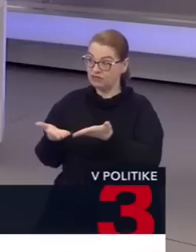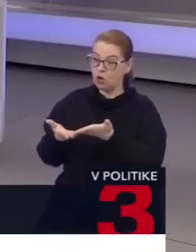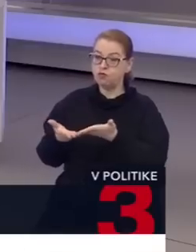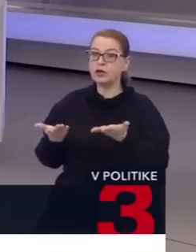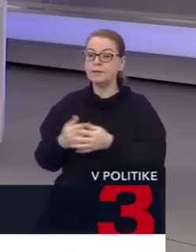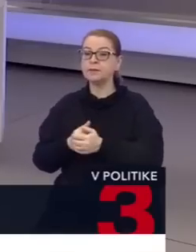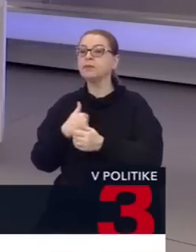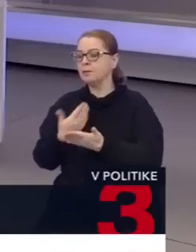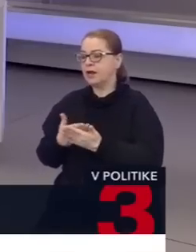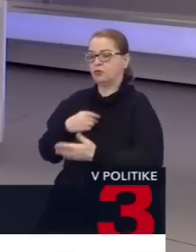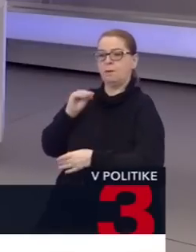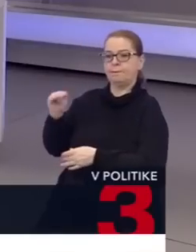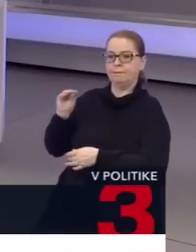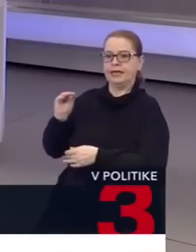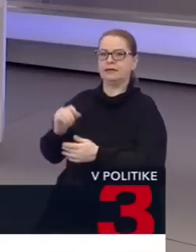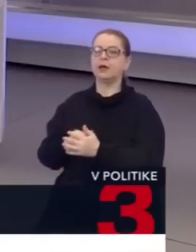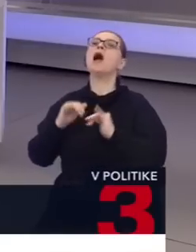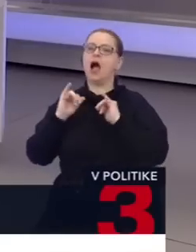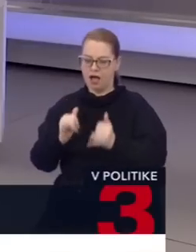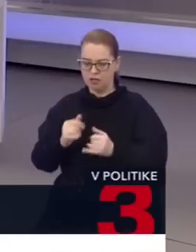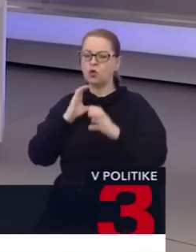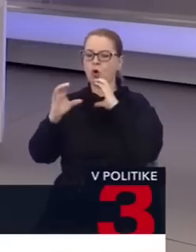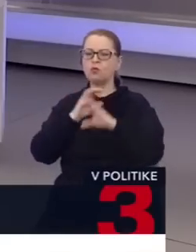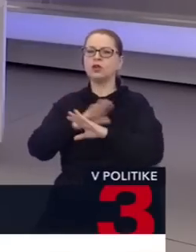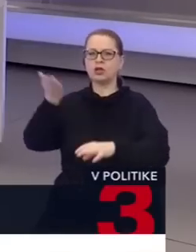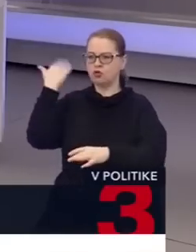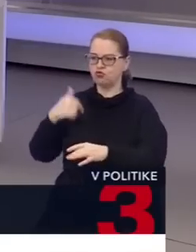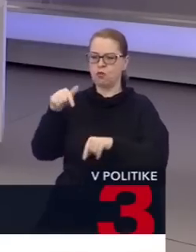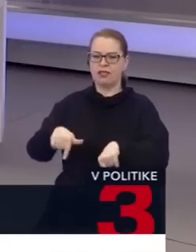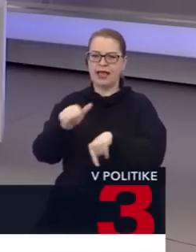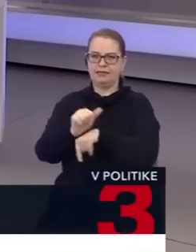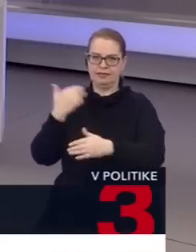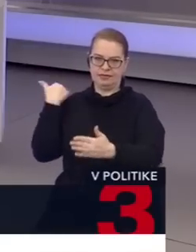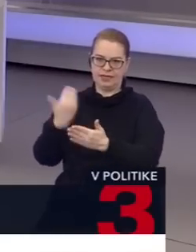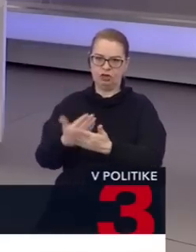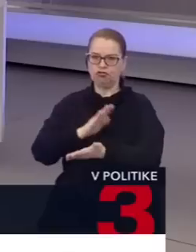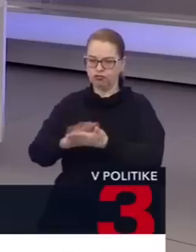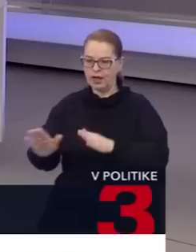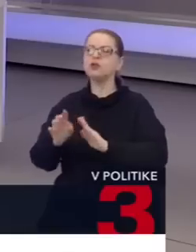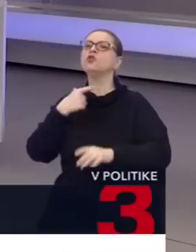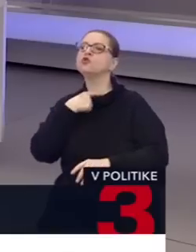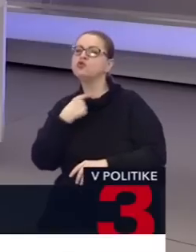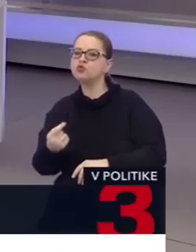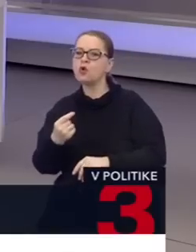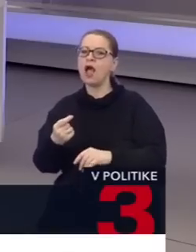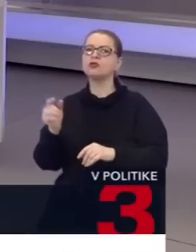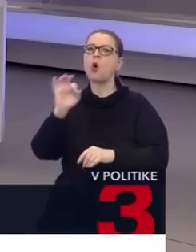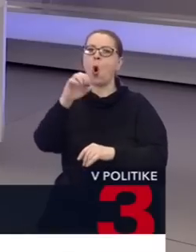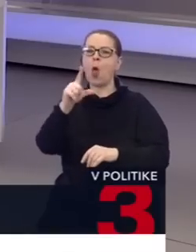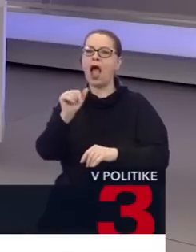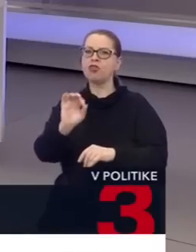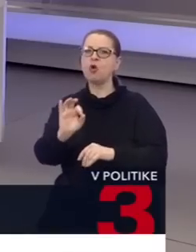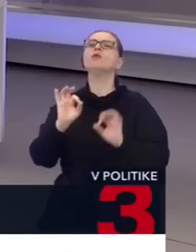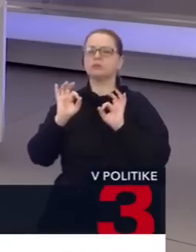vás na to pýtam. Už tá komunikácia prebehla tento týždeň, môžem to len zopakovať. Áno, ten súhlas zo strany Hnutia Olano je